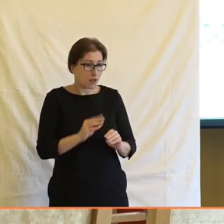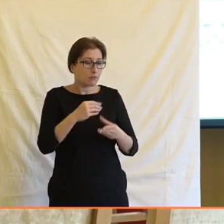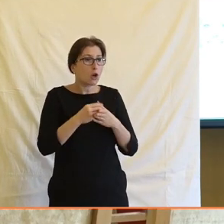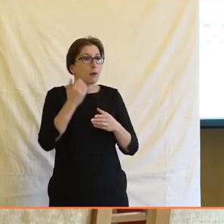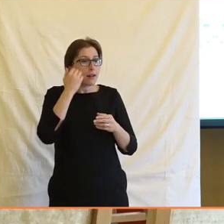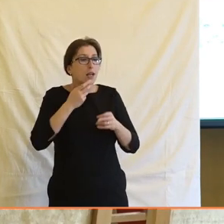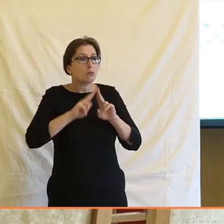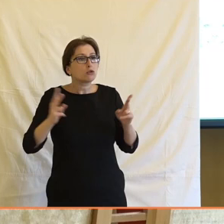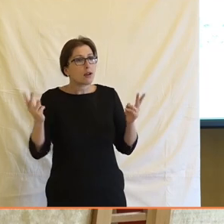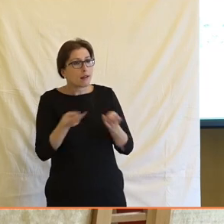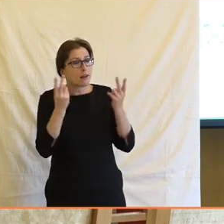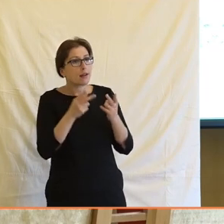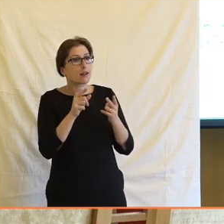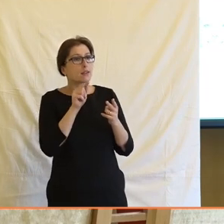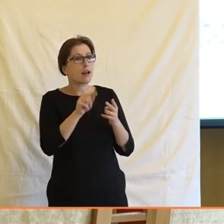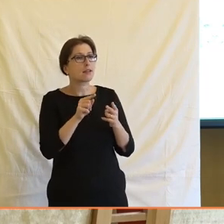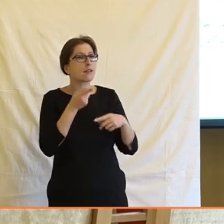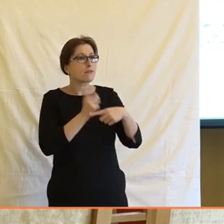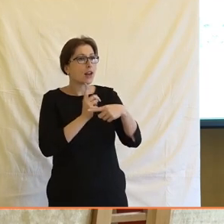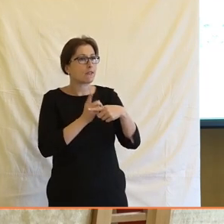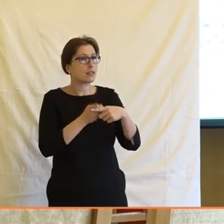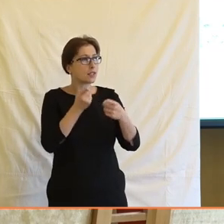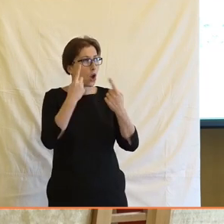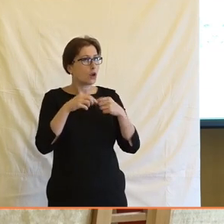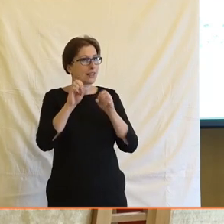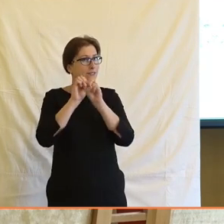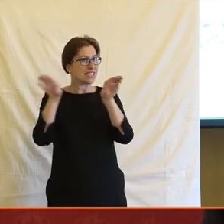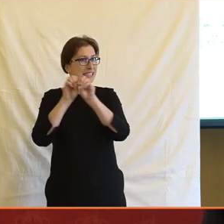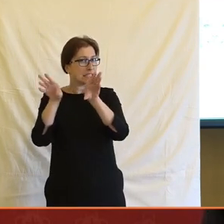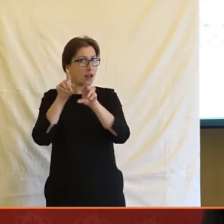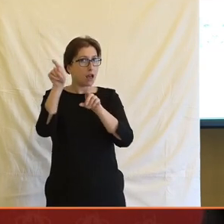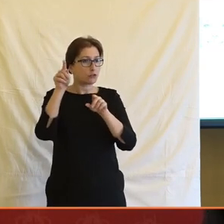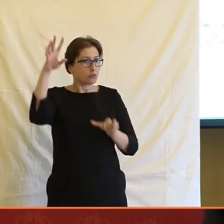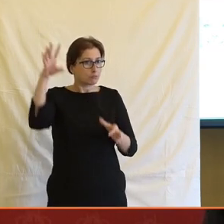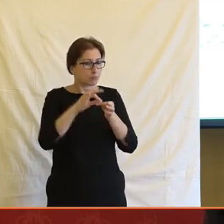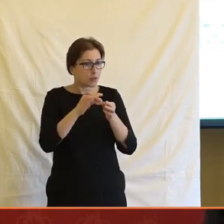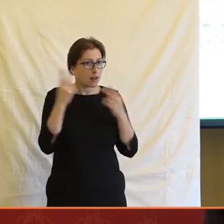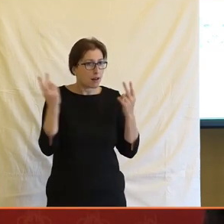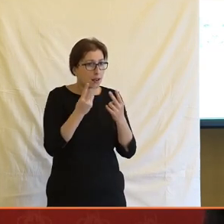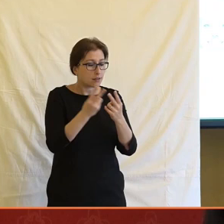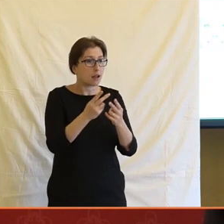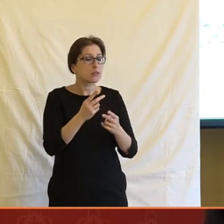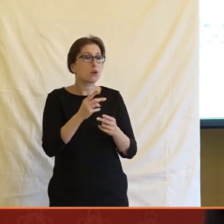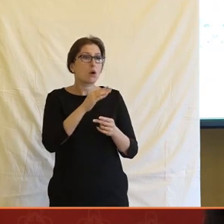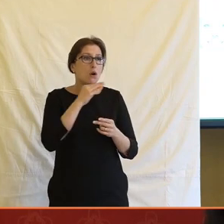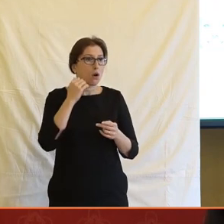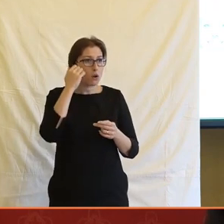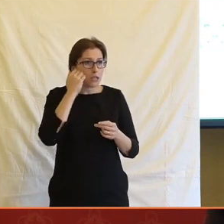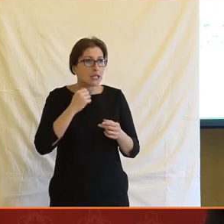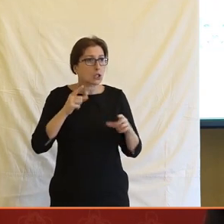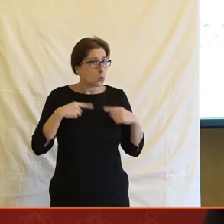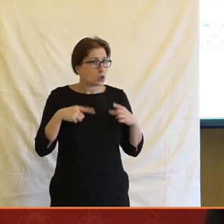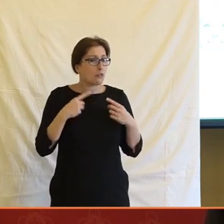můžou vyhledávat fregvence jednotlivých vysílačů, aby si to mohli naladit a samozřejmě tím, že spousta našich